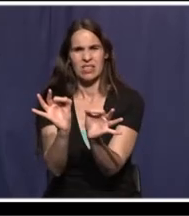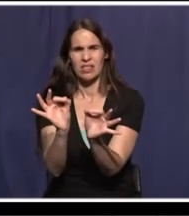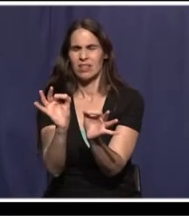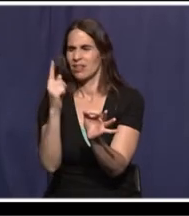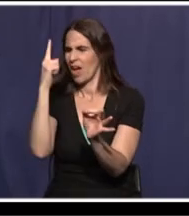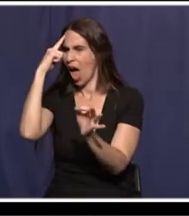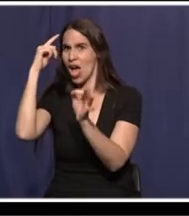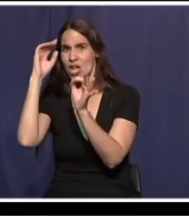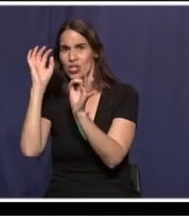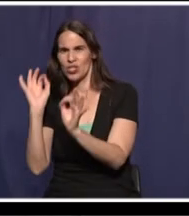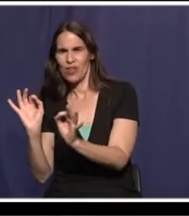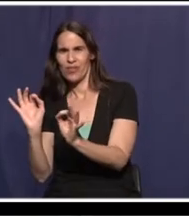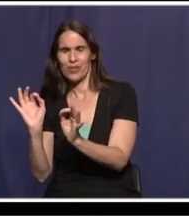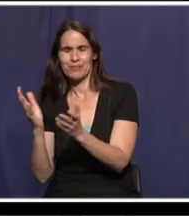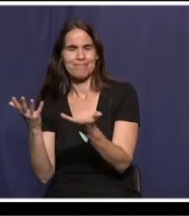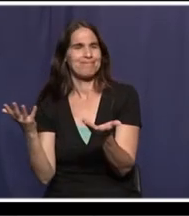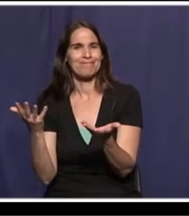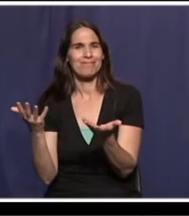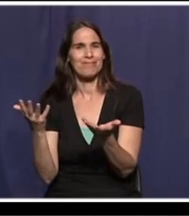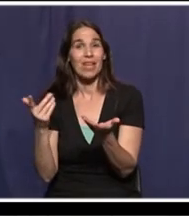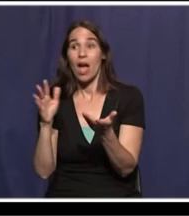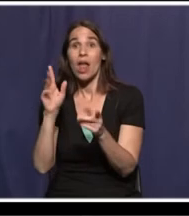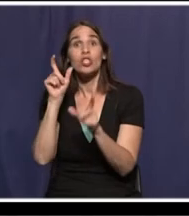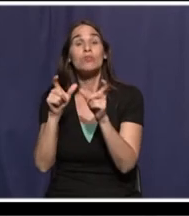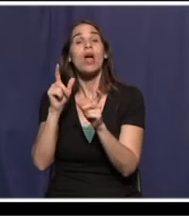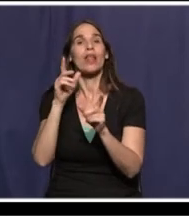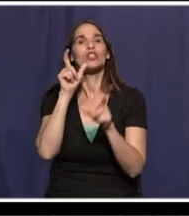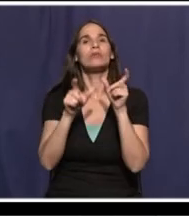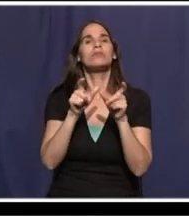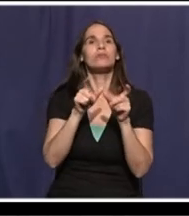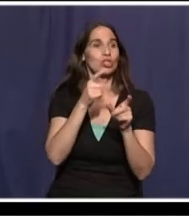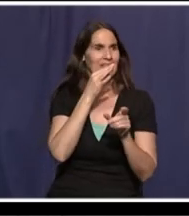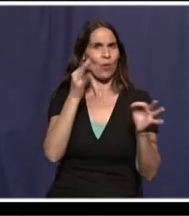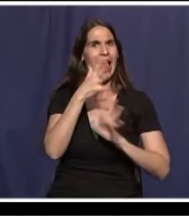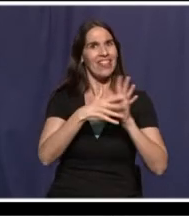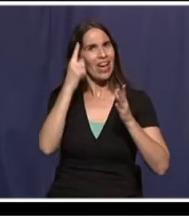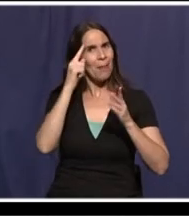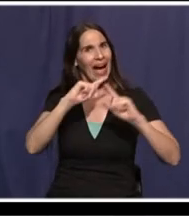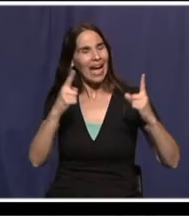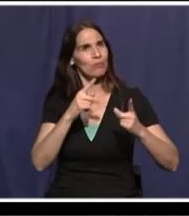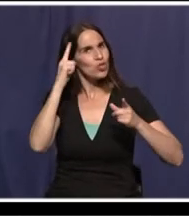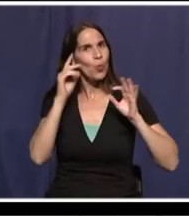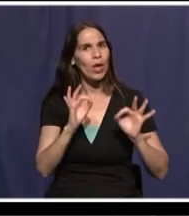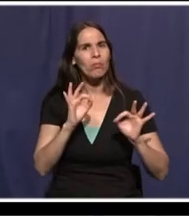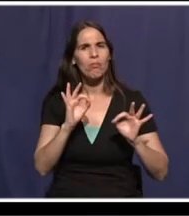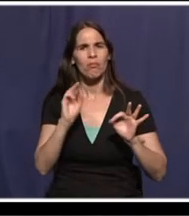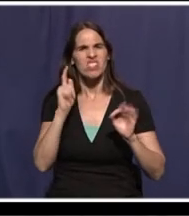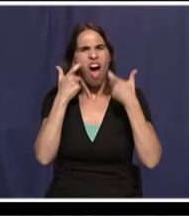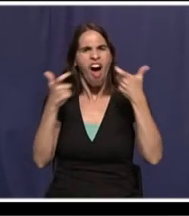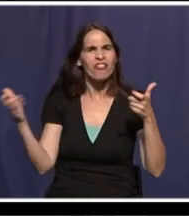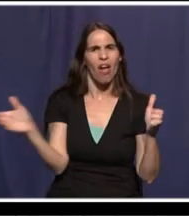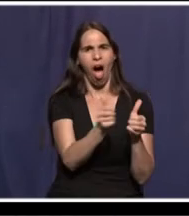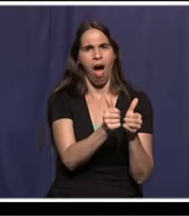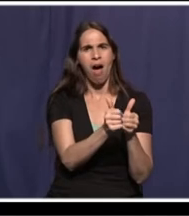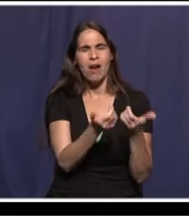הם נזקקים להבטחה אישית לאן הגענו ולאן רוצה הממשלה להוביל